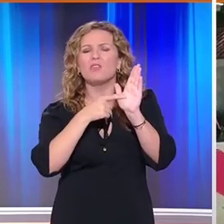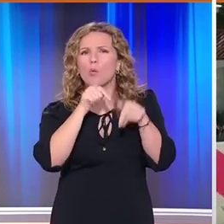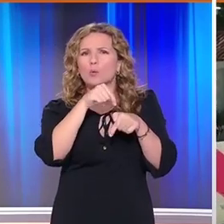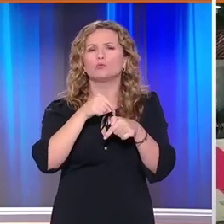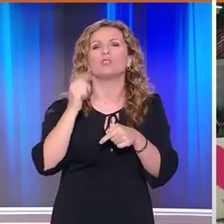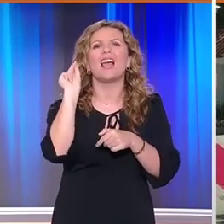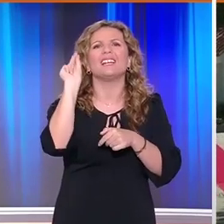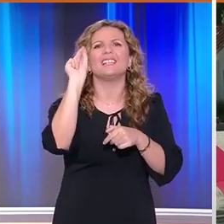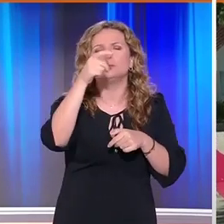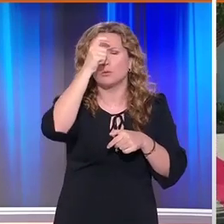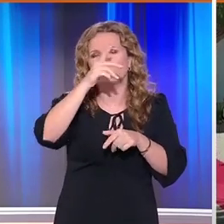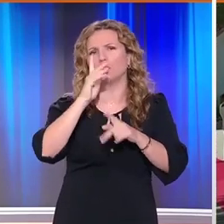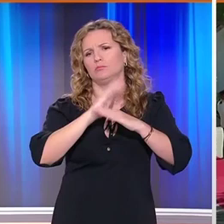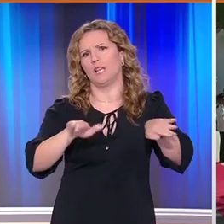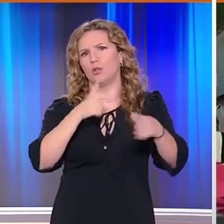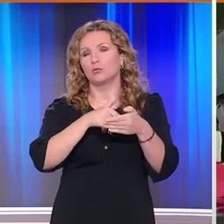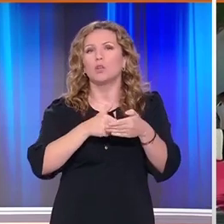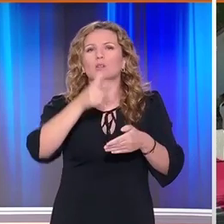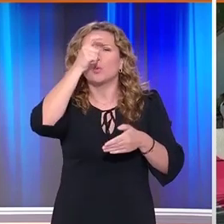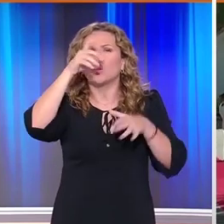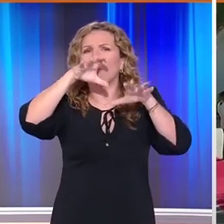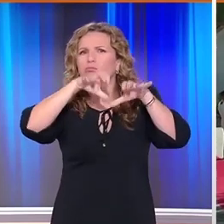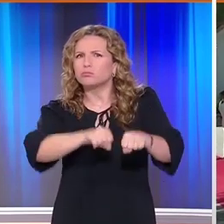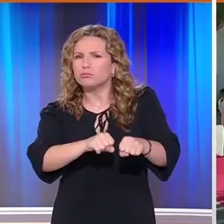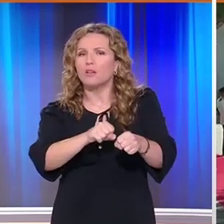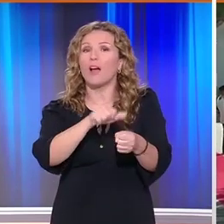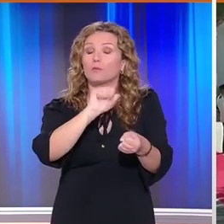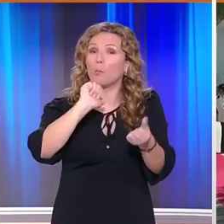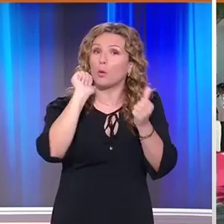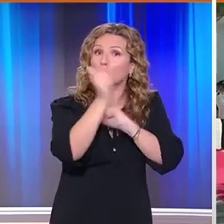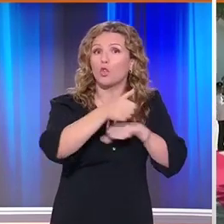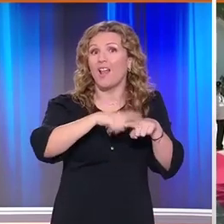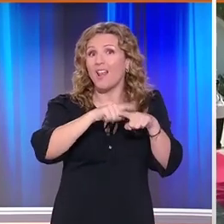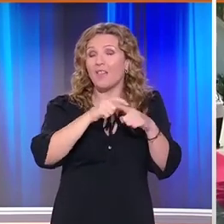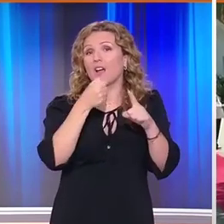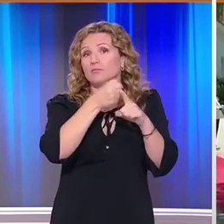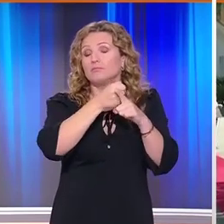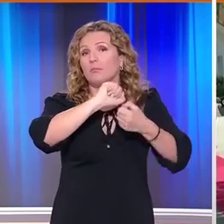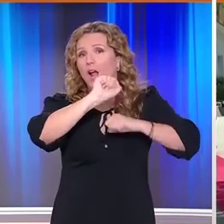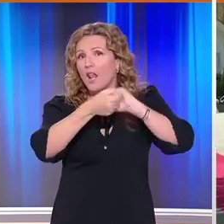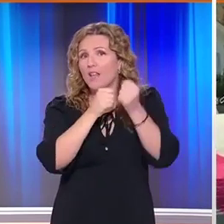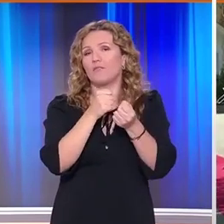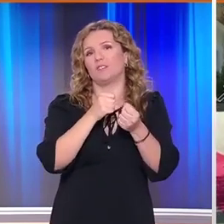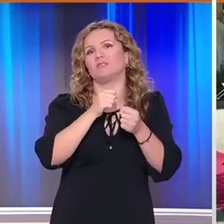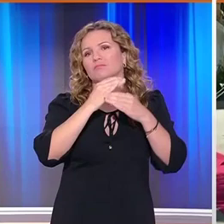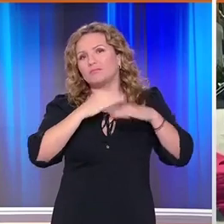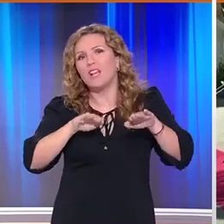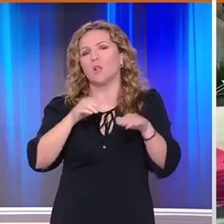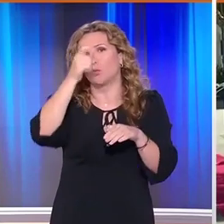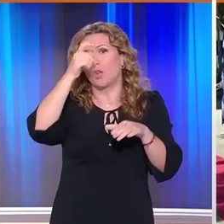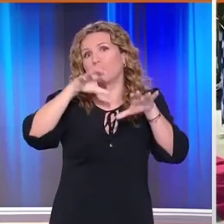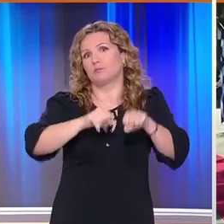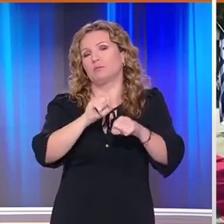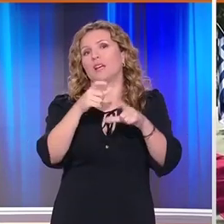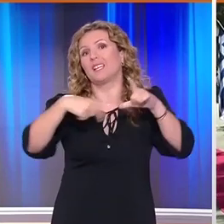εγγύσεων ενώ τερματισμός της τουρκικής κατοχής παραμένει κορυφαίο μέλημα και απόλυτη στρατηγική επιδίωξη της εξωτερικής πολιτικής της